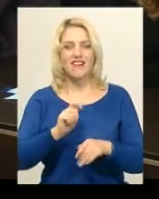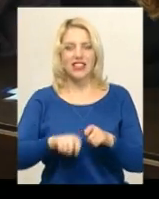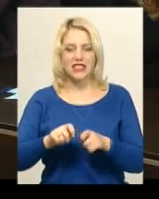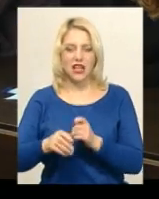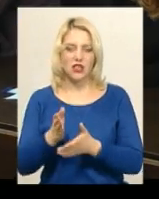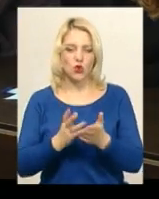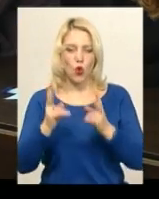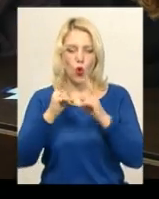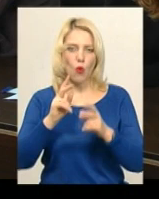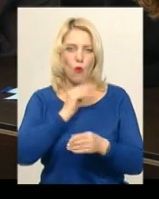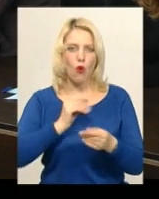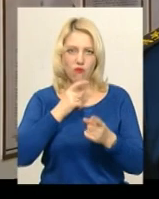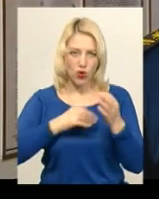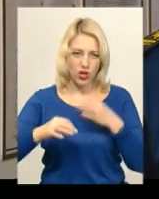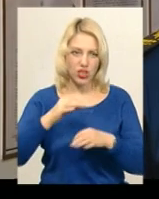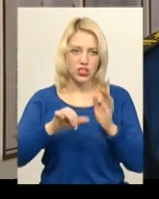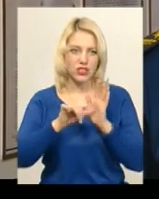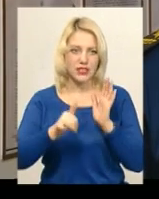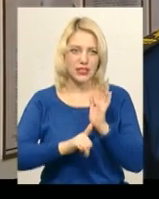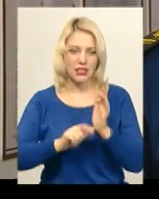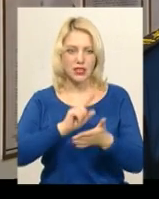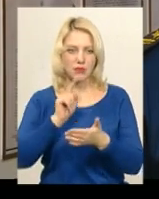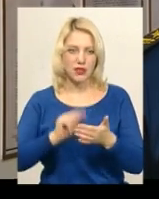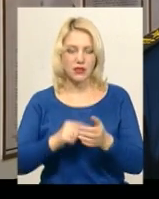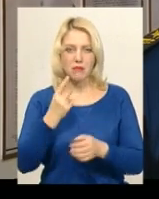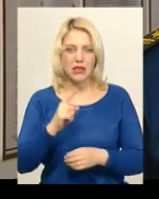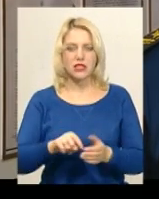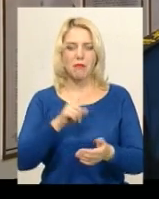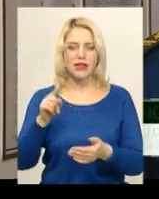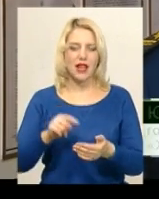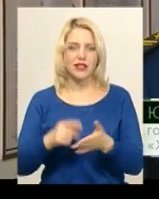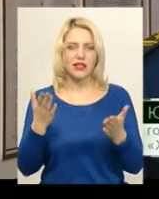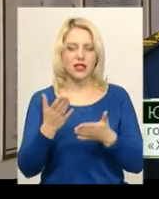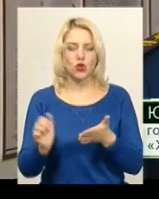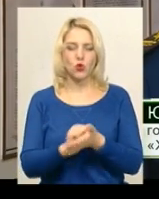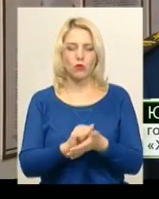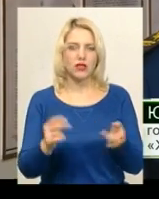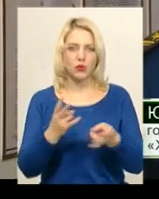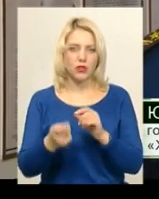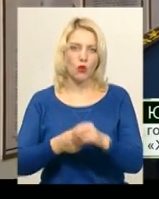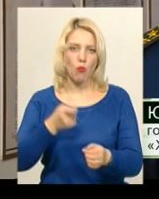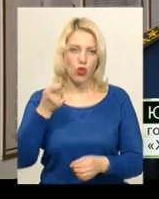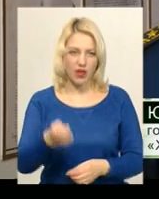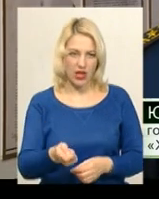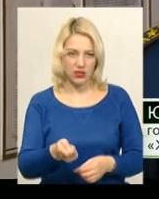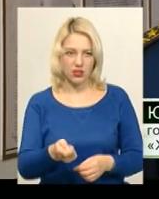питань стосовно правил розмитнення. Перше питання, які документи необхідно подавати,